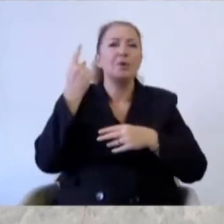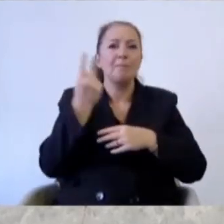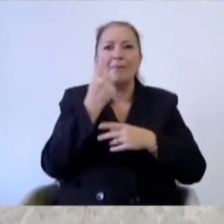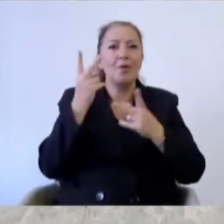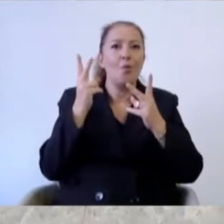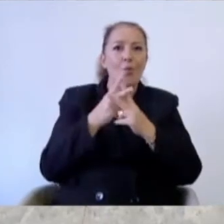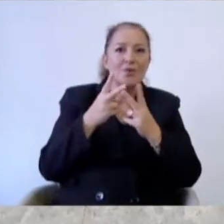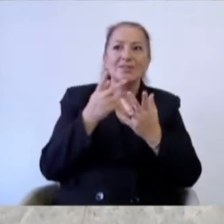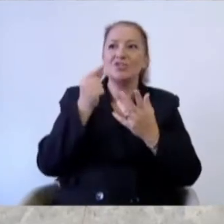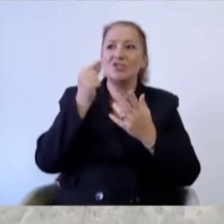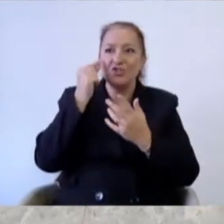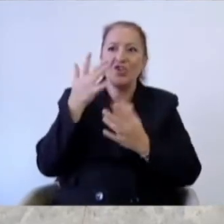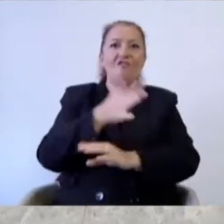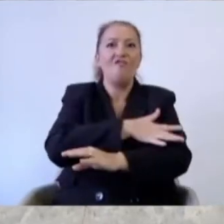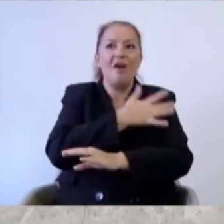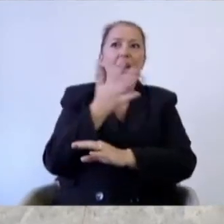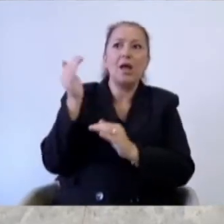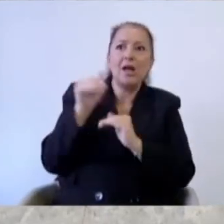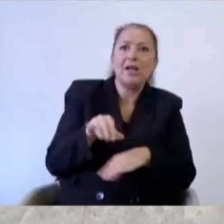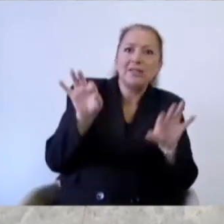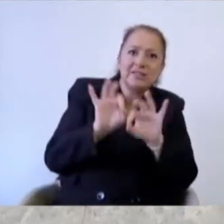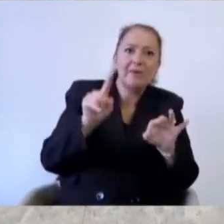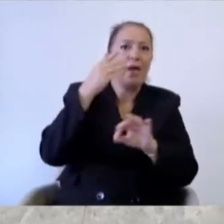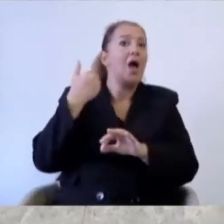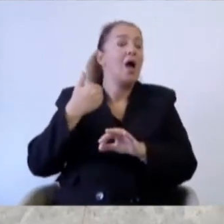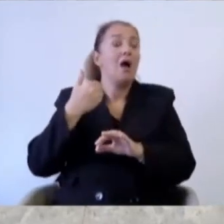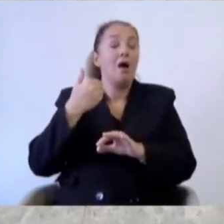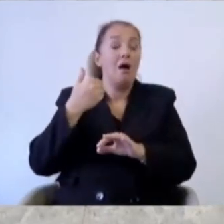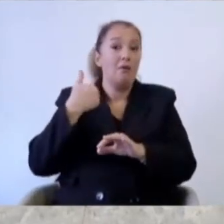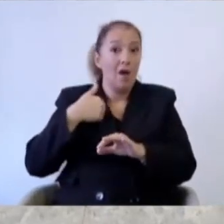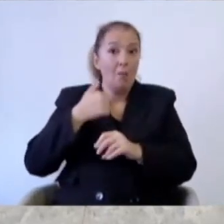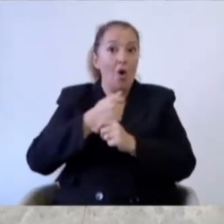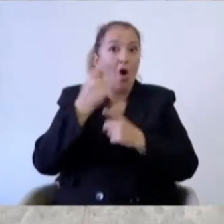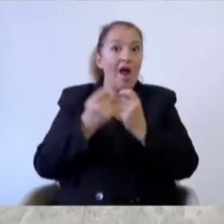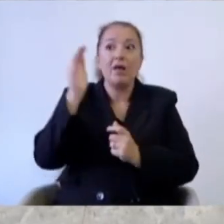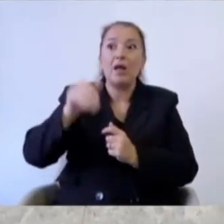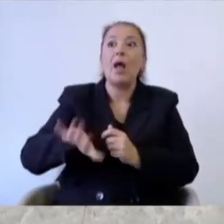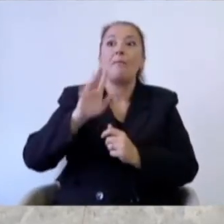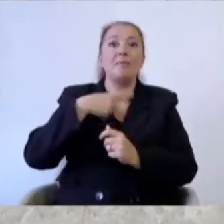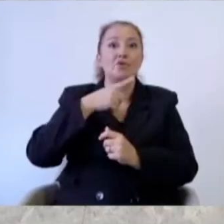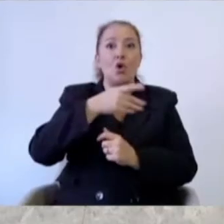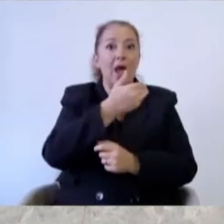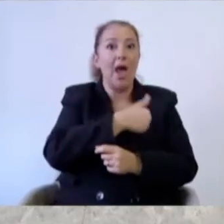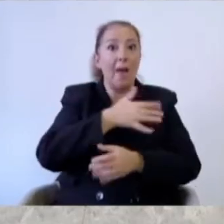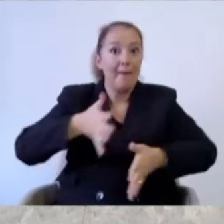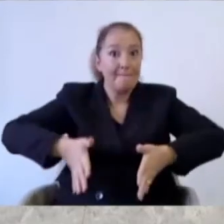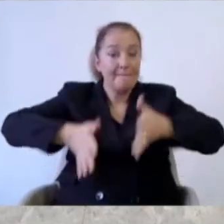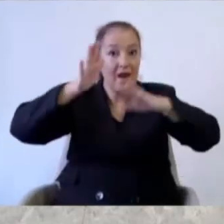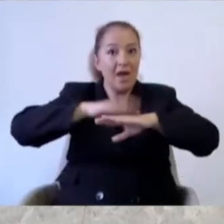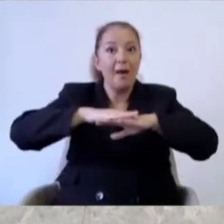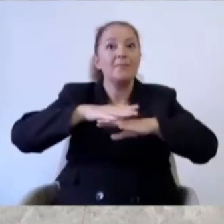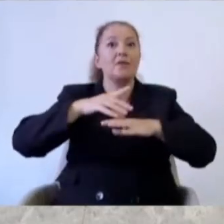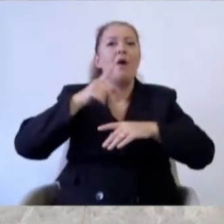gelmedi sayın valim. Hiçbir kamu görevlisi gelmedi. Biz orada kamu binası yaptık. Teslim almaya hiç kimse